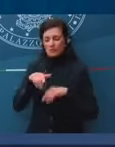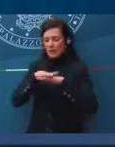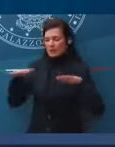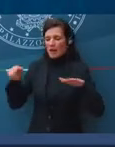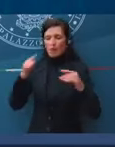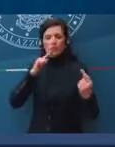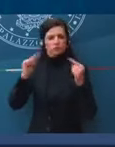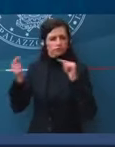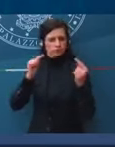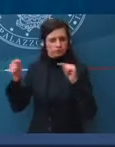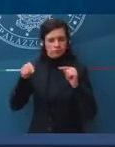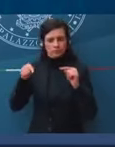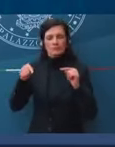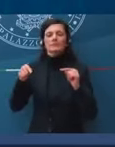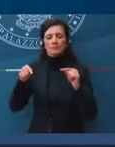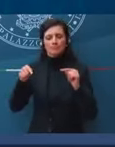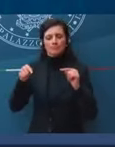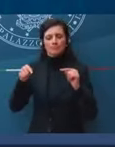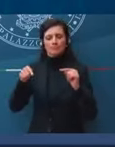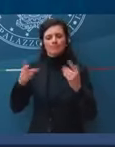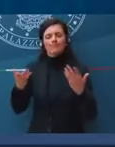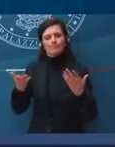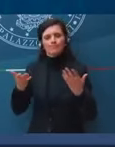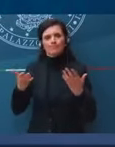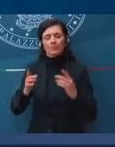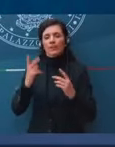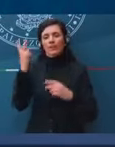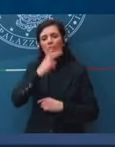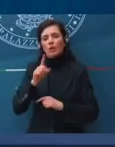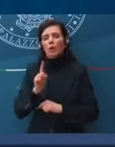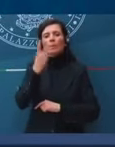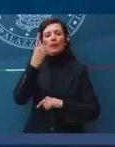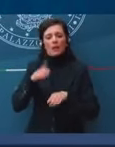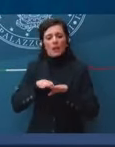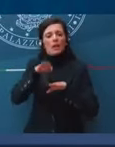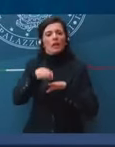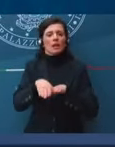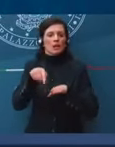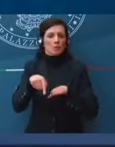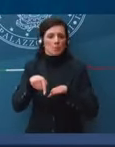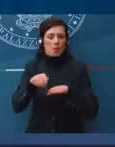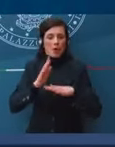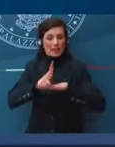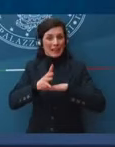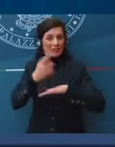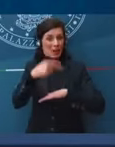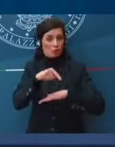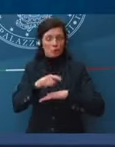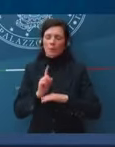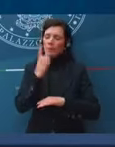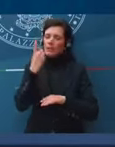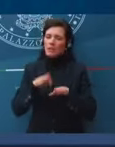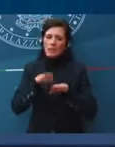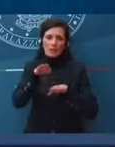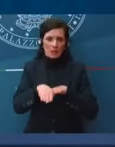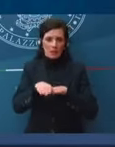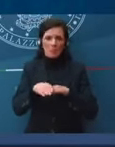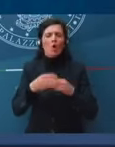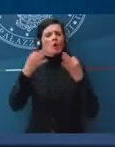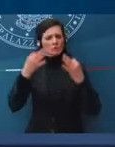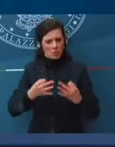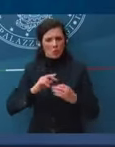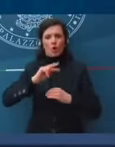tavolo è che questo intervento è un primo passo. E poi, ce ne sarà un secondo e